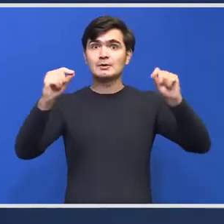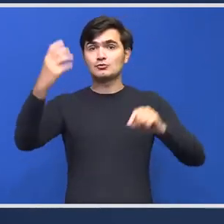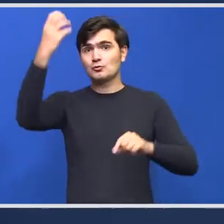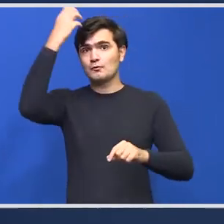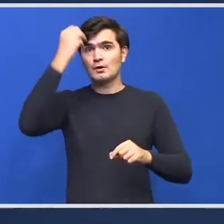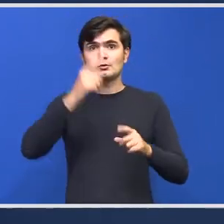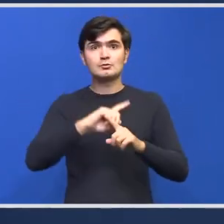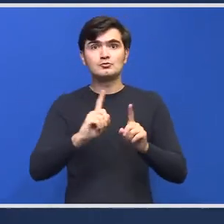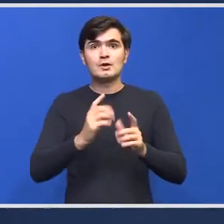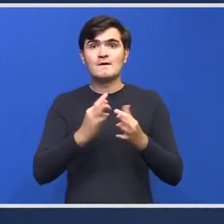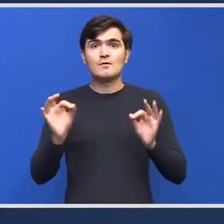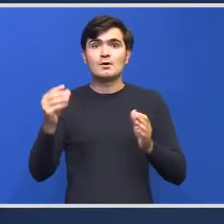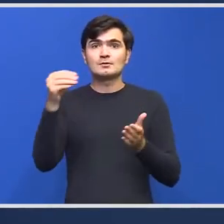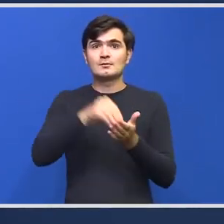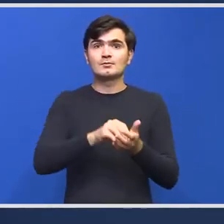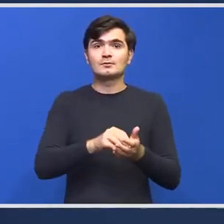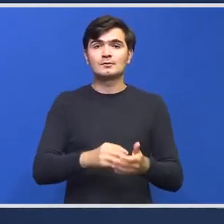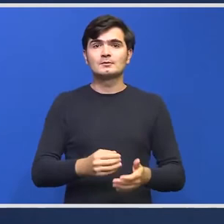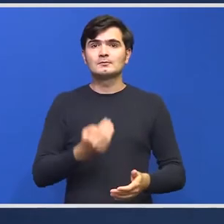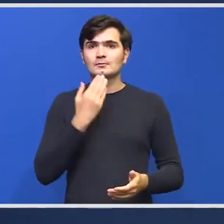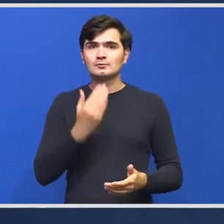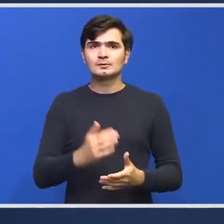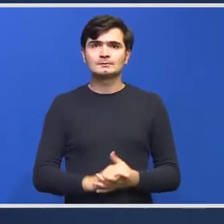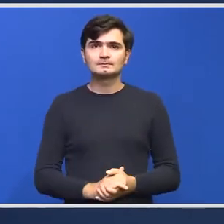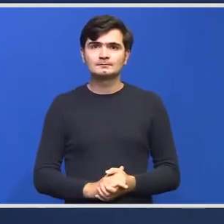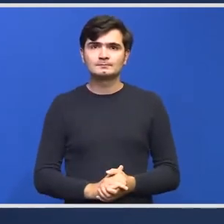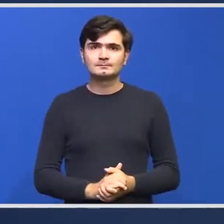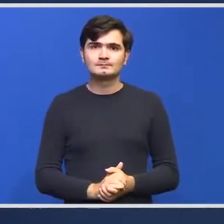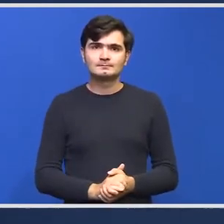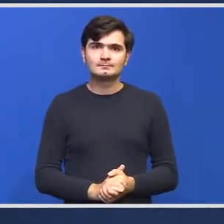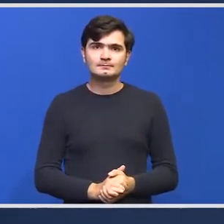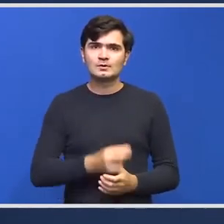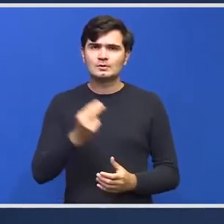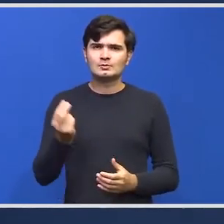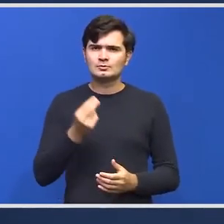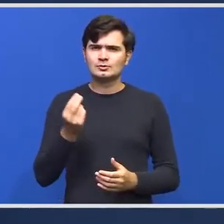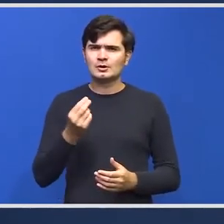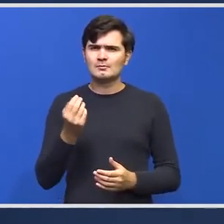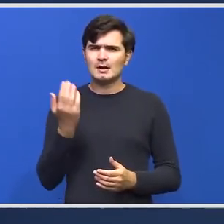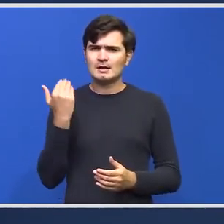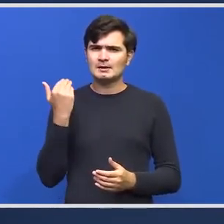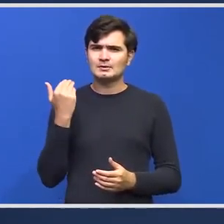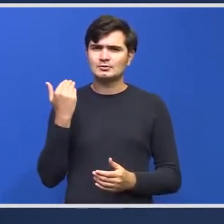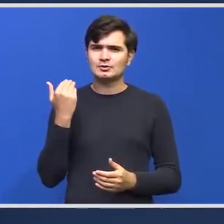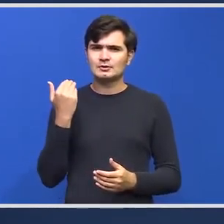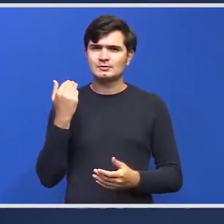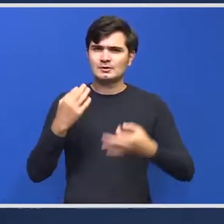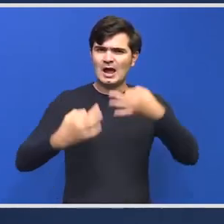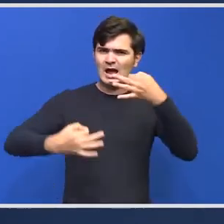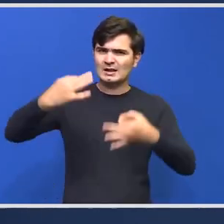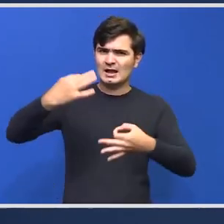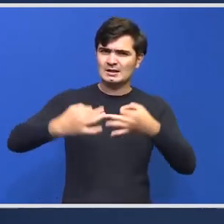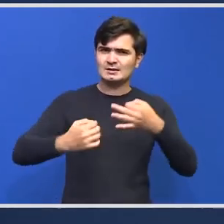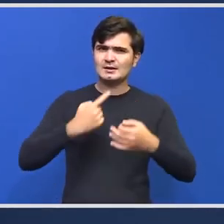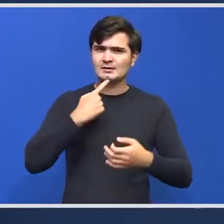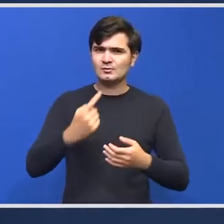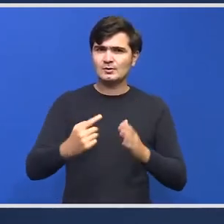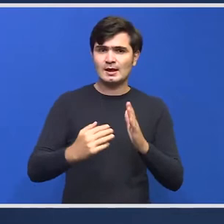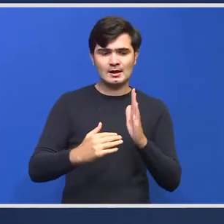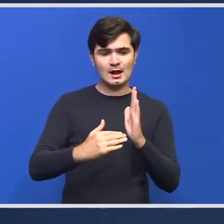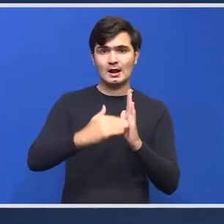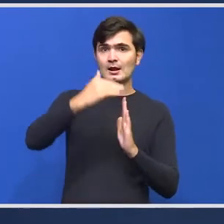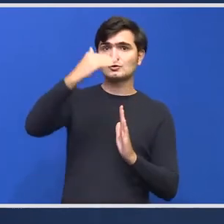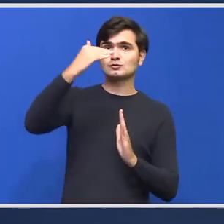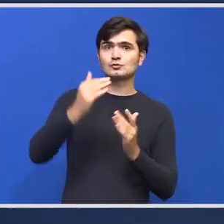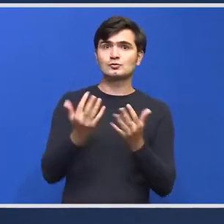Mă mulțumesc. Bună ziua, Marganițo Alef News. Cel mai recent barometru de opinie avantgard arată că a crescut numărul